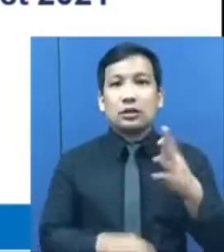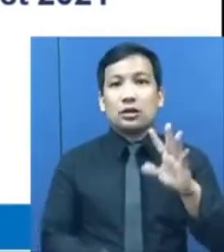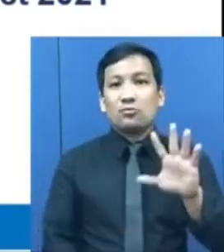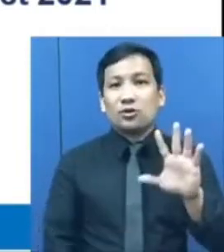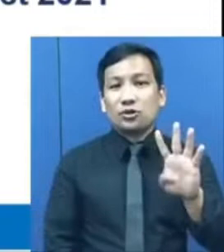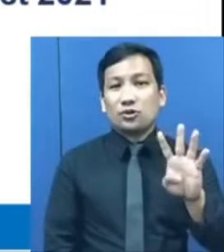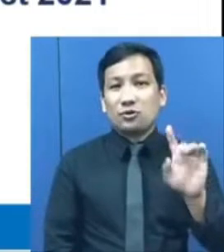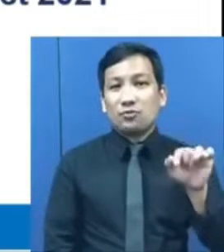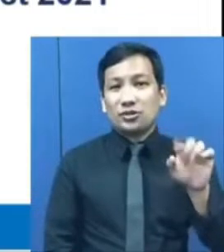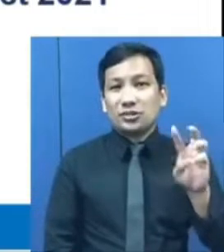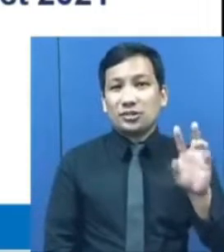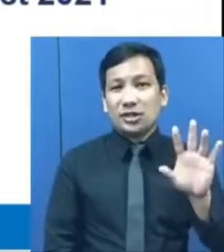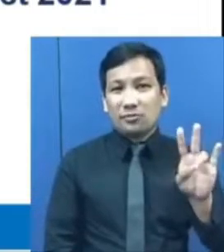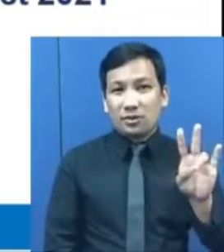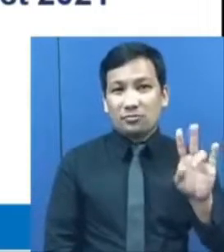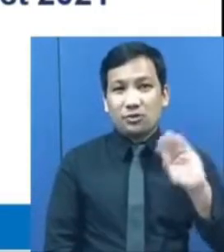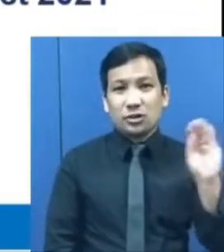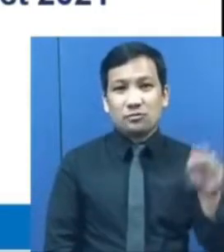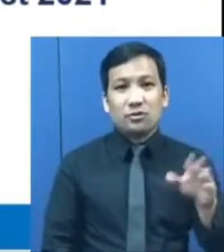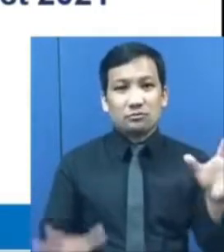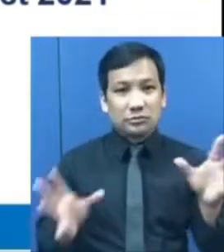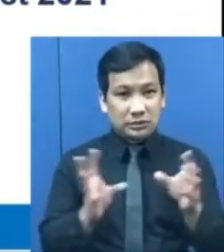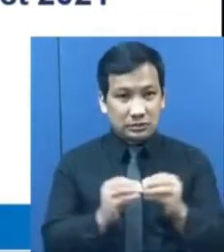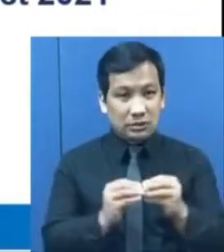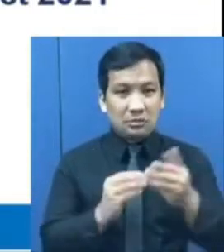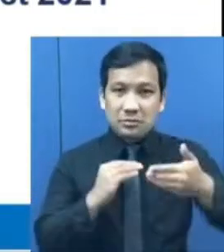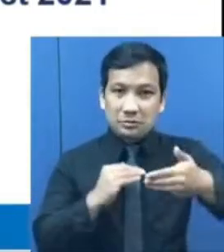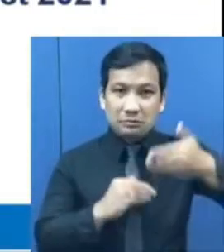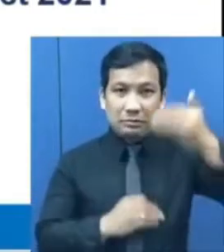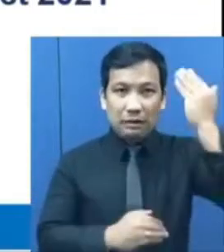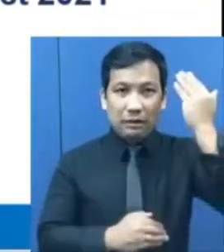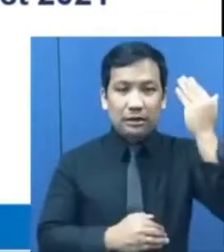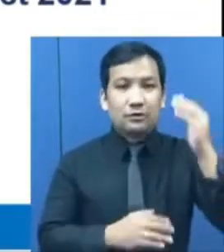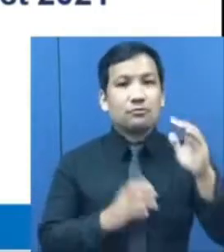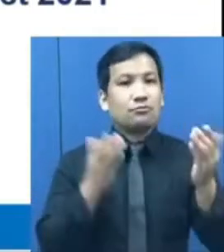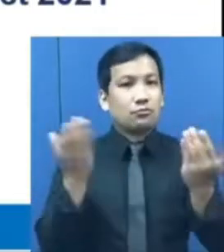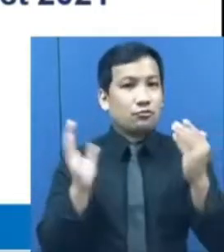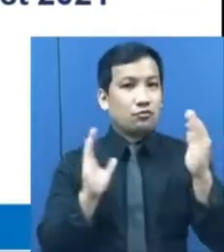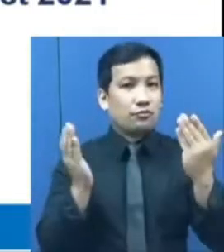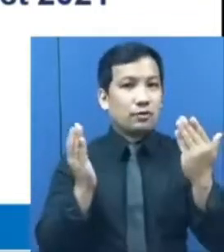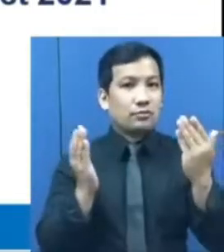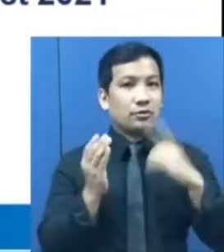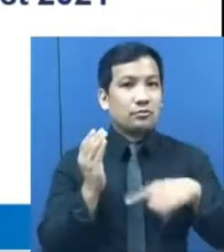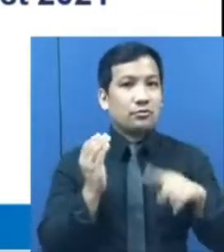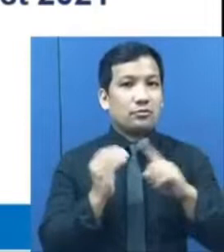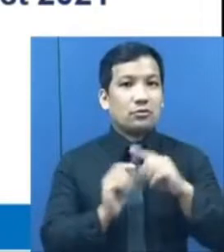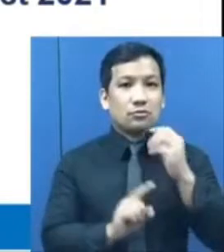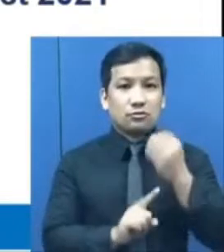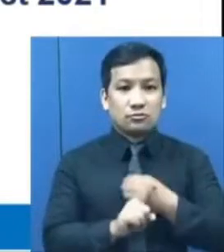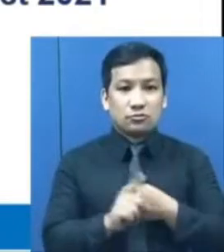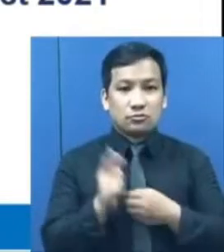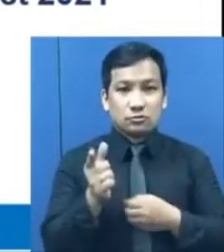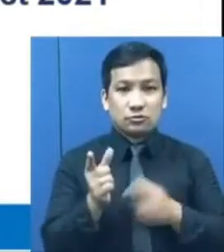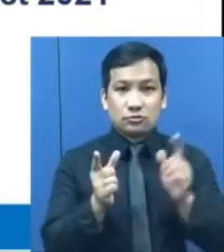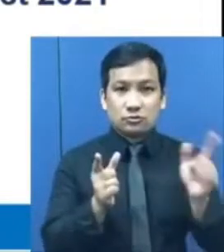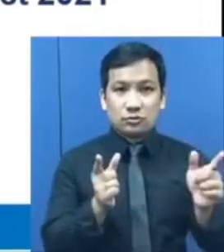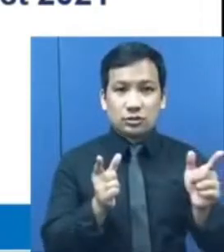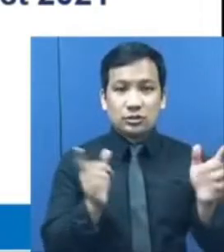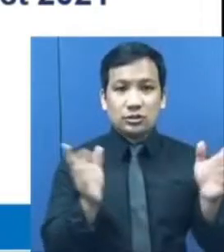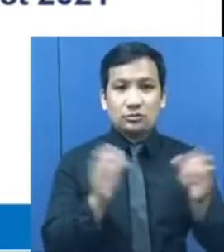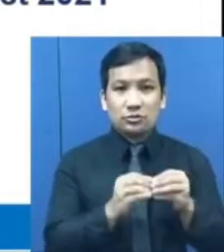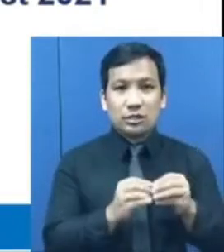million at higit na mas mataas naman kumpara sa bilang noong Oktober 2020 na nasa